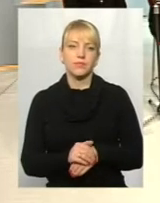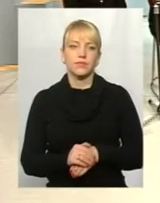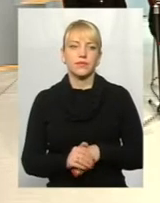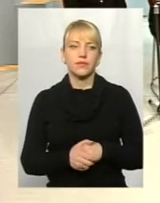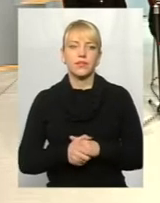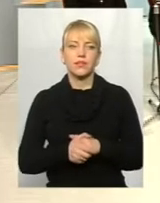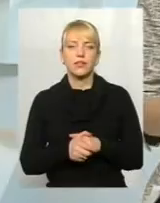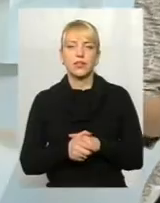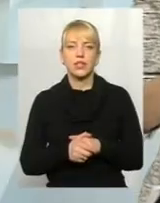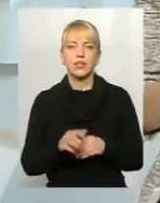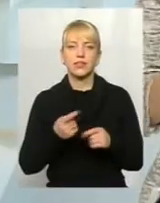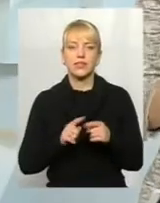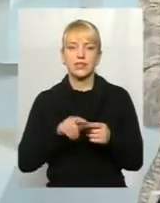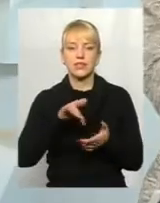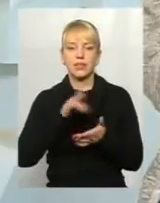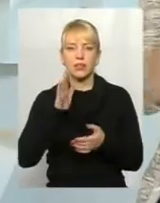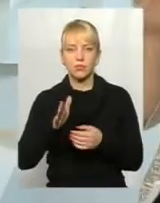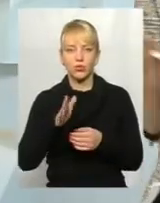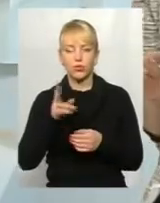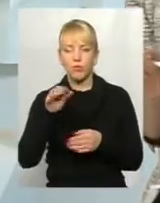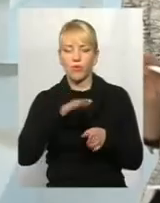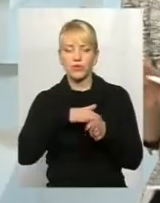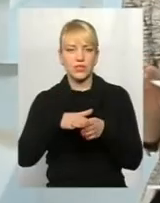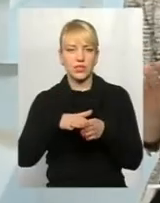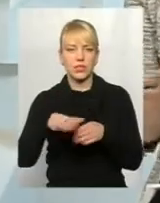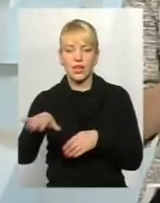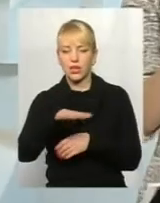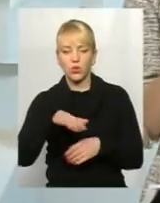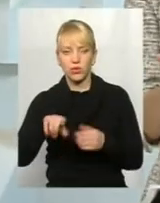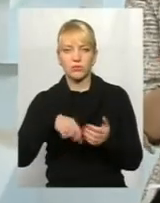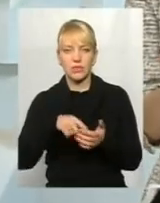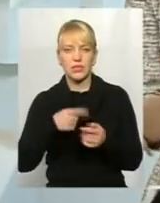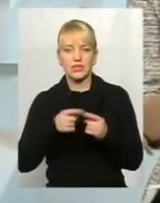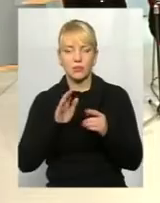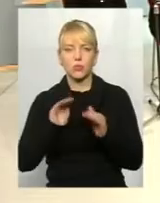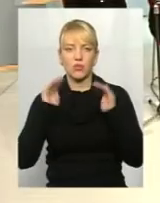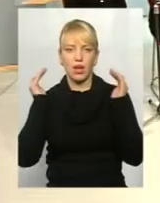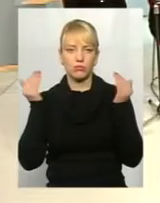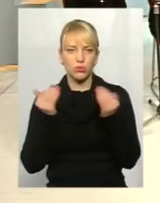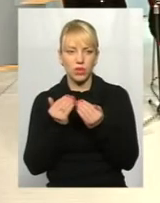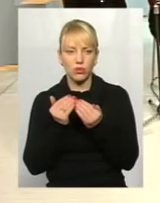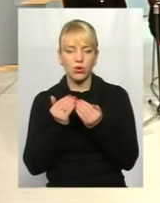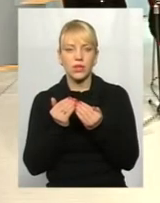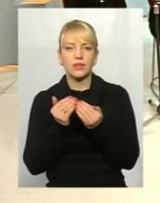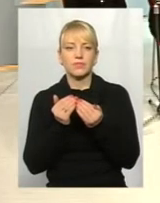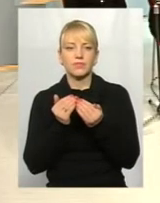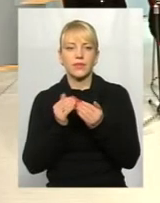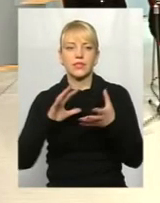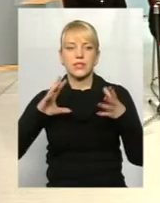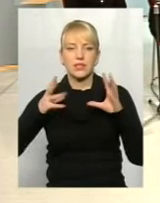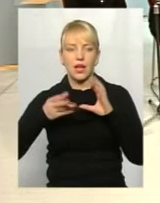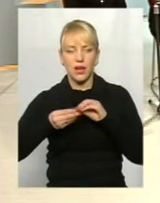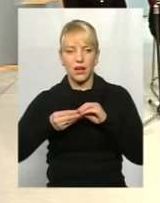центри будуть, по суті, по всій території міста, так? Це будуть амбулаторії загальної наближення.